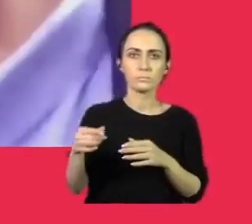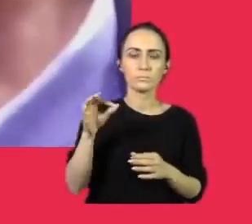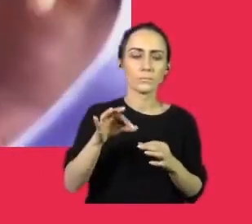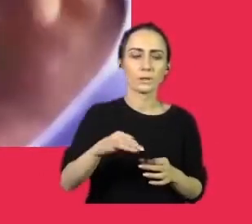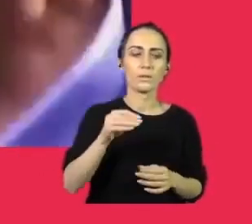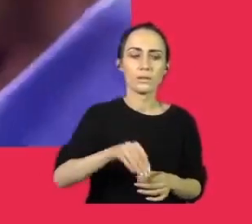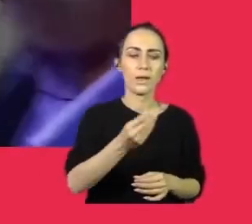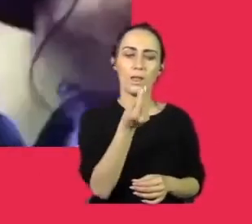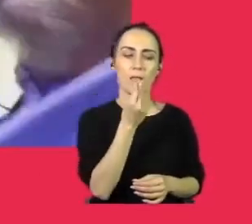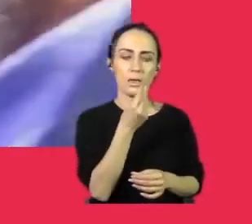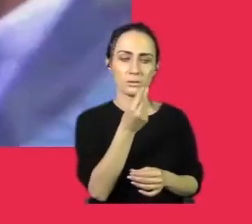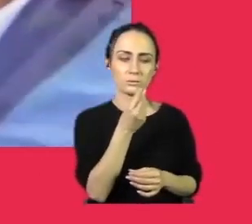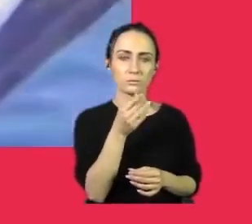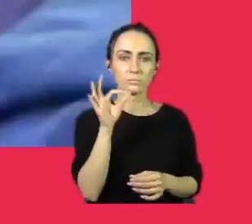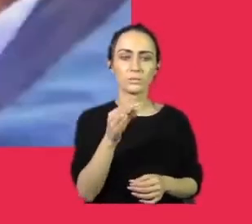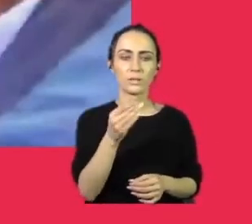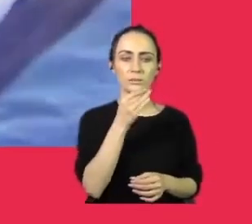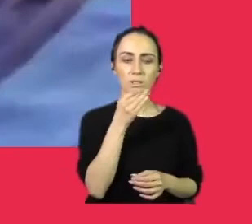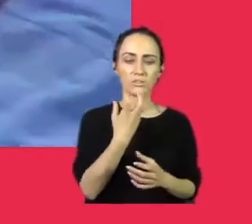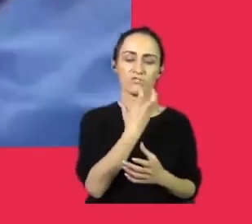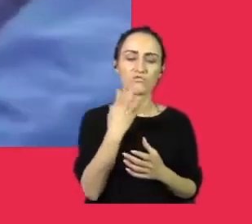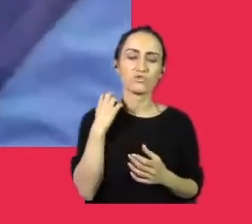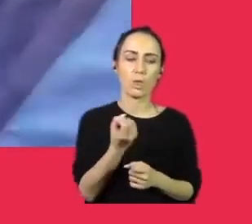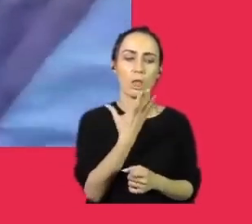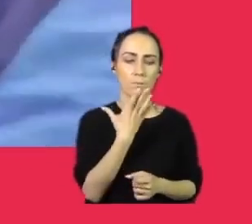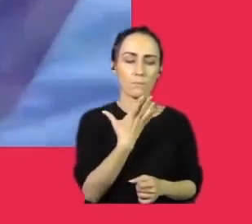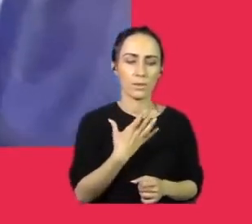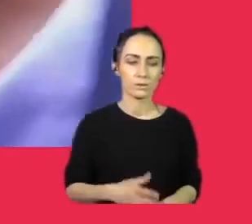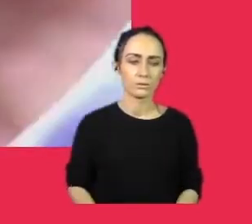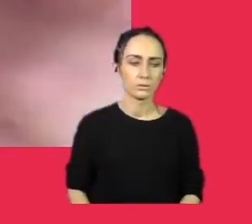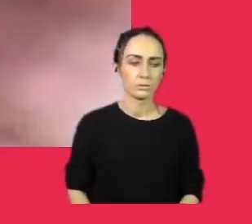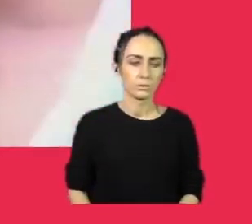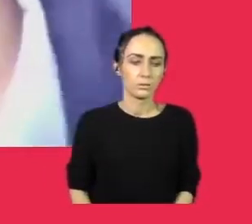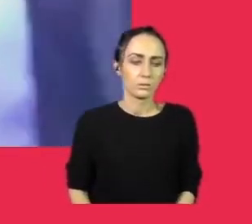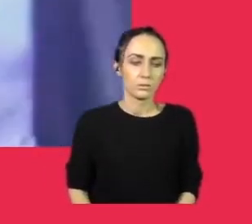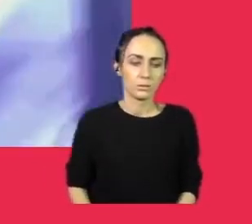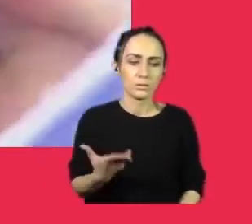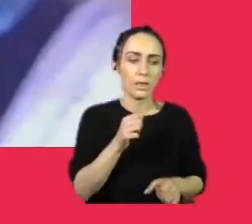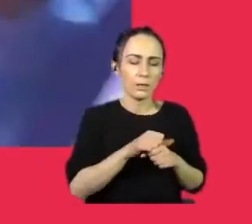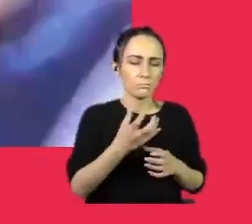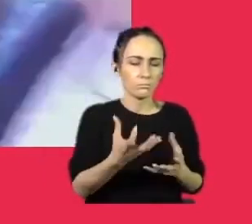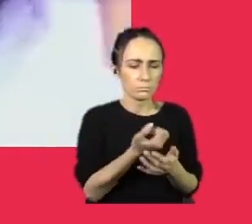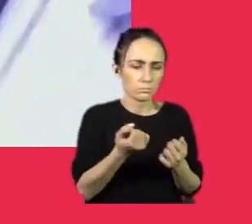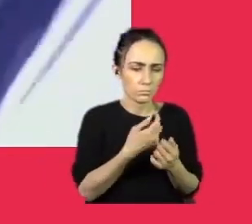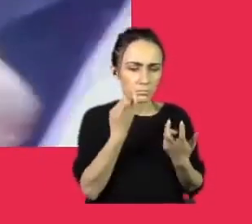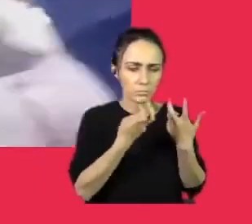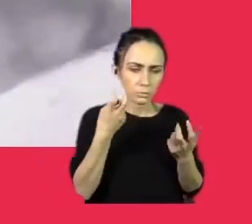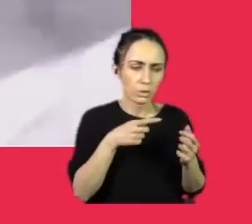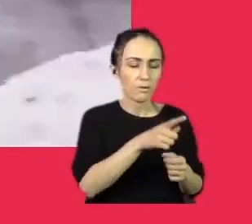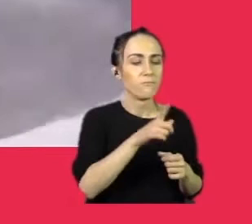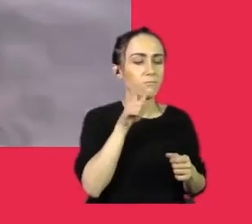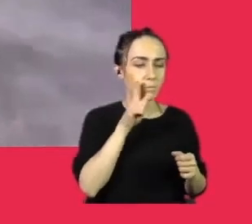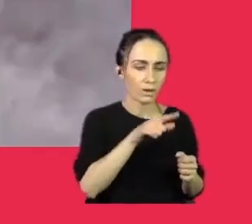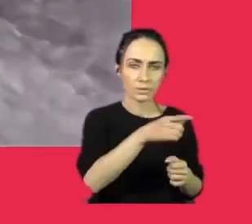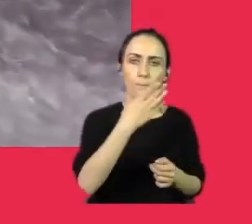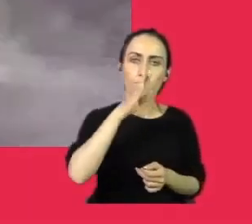spożywają taki wczesny obiad. O, gdzie się tu znajdziemy? O właśnie, tu teraz